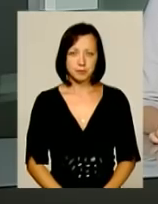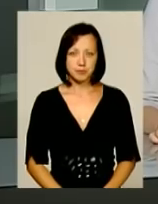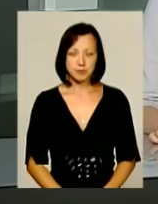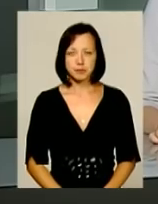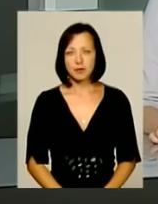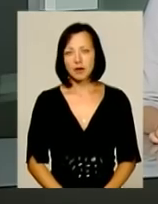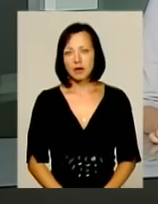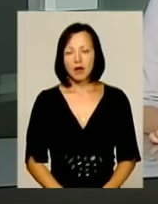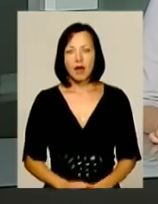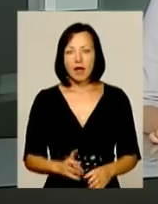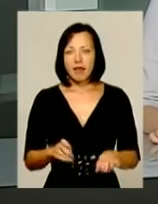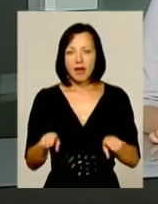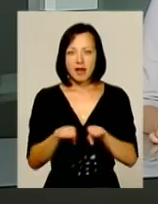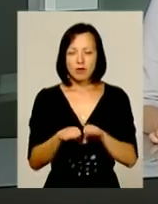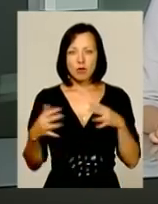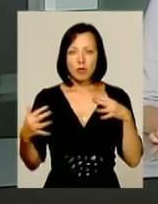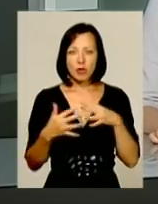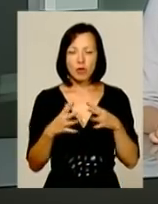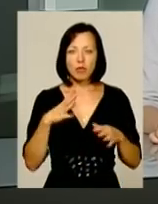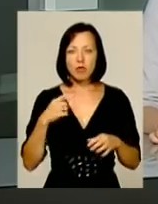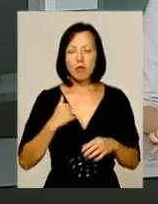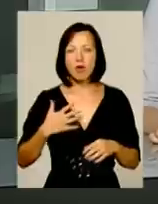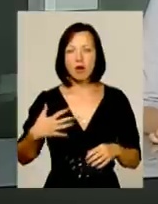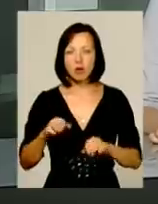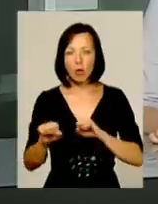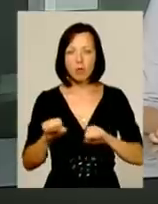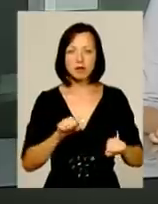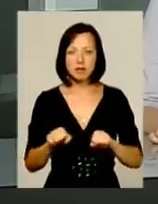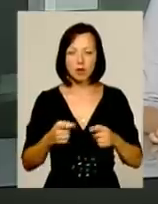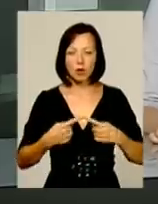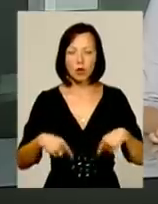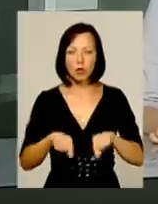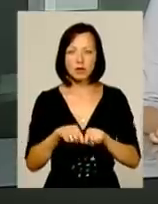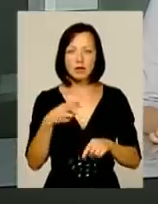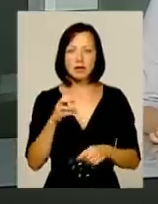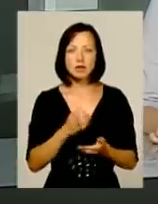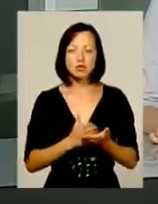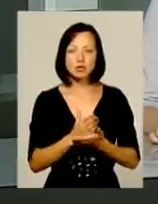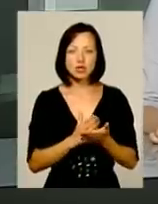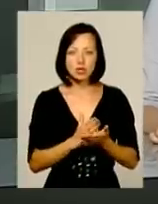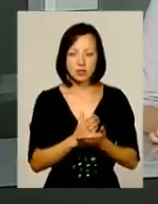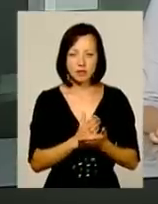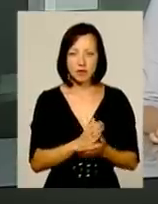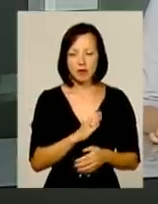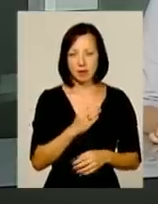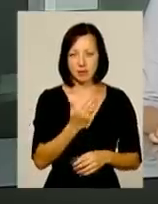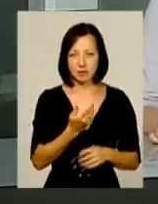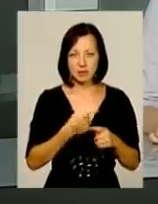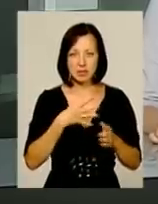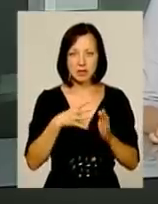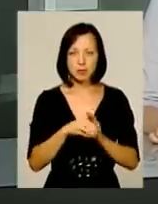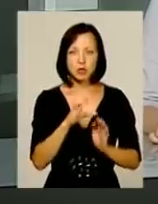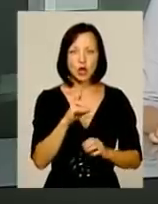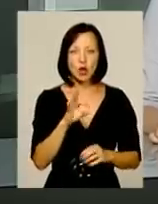У нерівному бою під Новозванівкою був поранений і командир роти, де служив Роман Матвієць, Євген Сломінський. Як